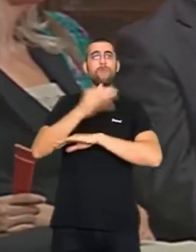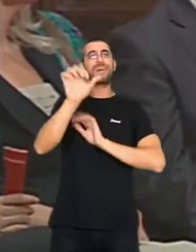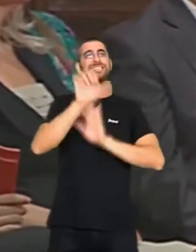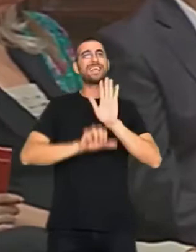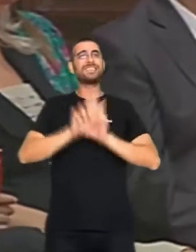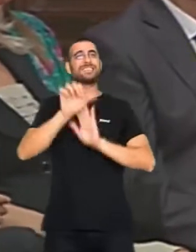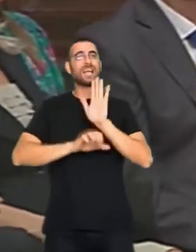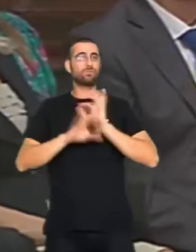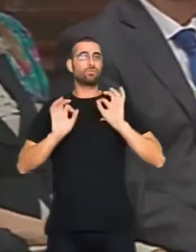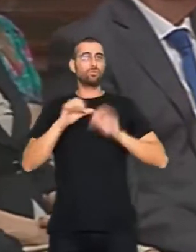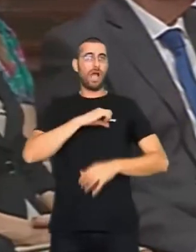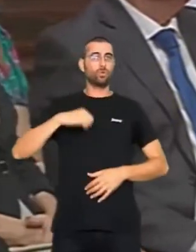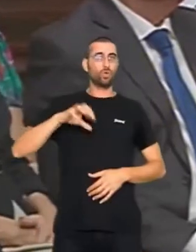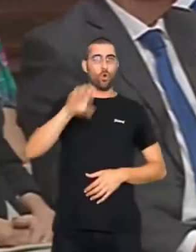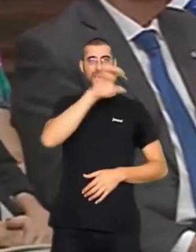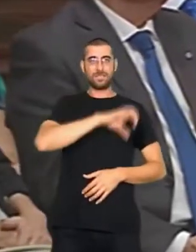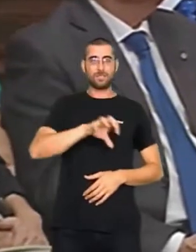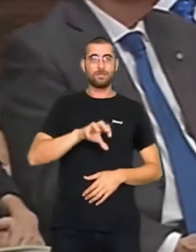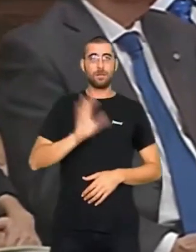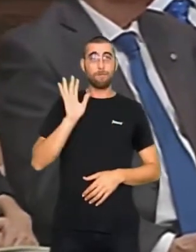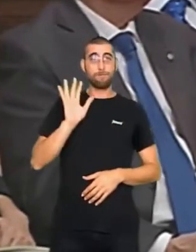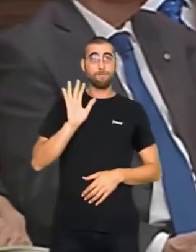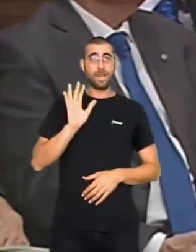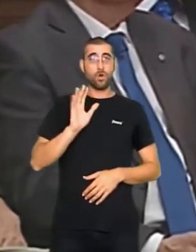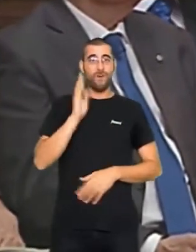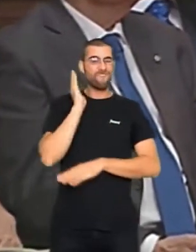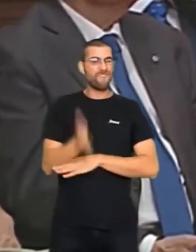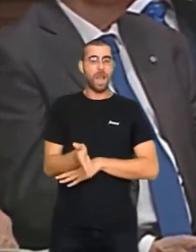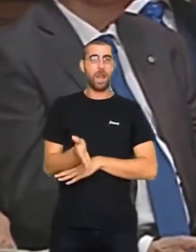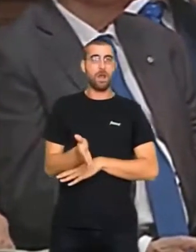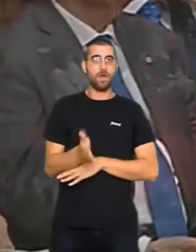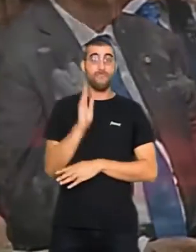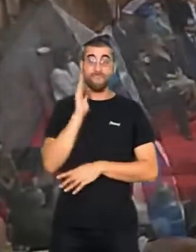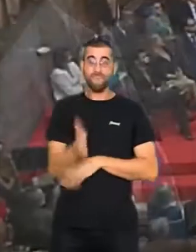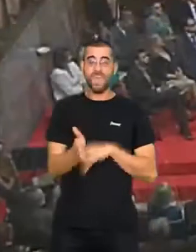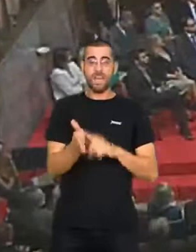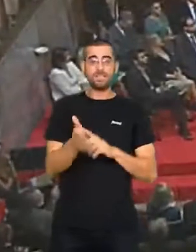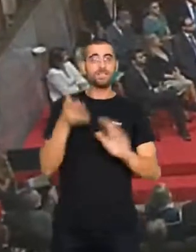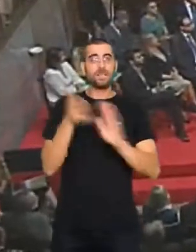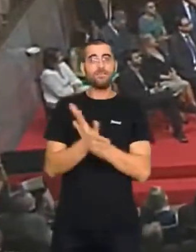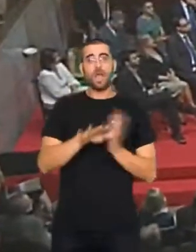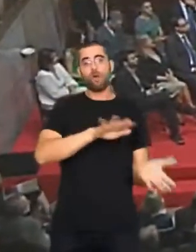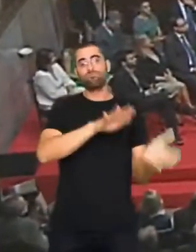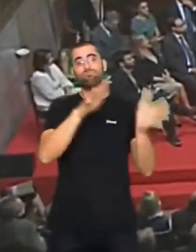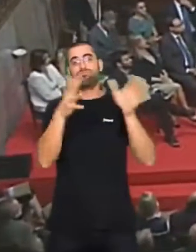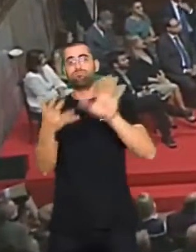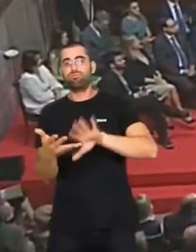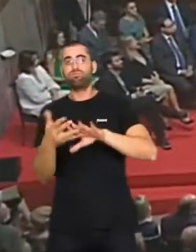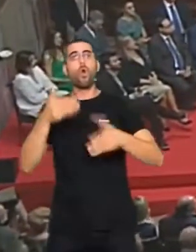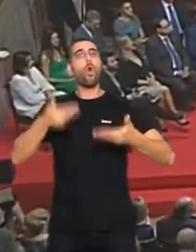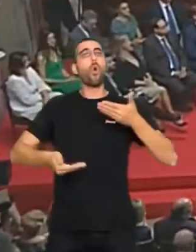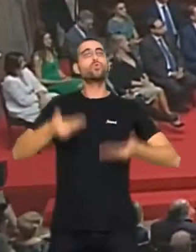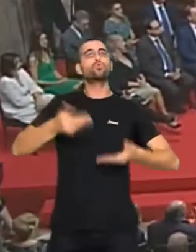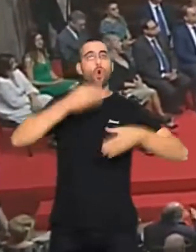autonomies, però també és fonamental que des de la lleialtat contribuïm a transformar-lo per fer-lo més just.